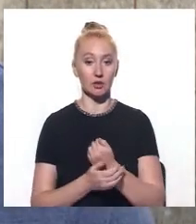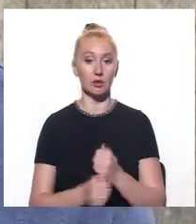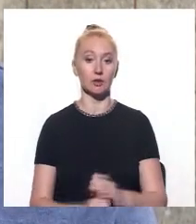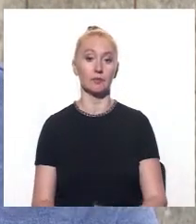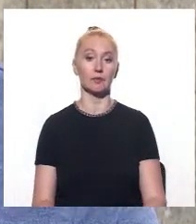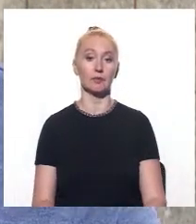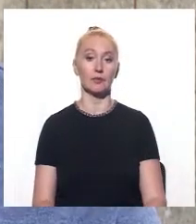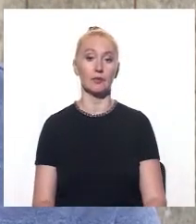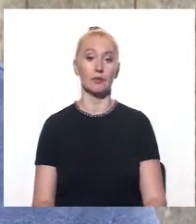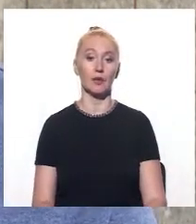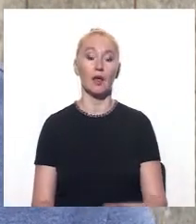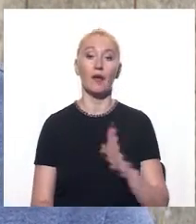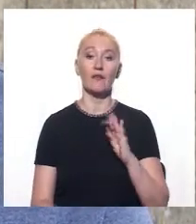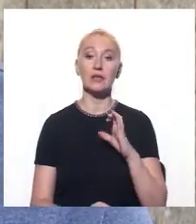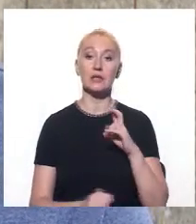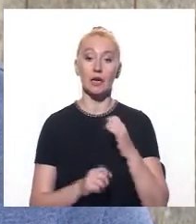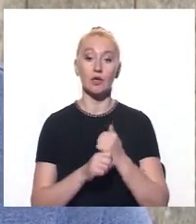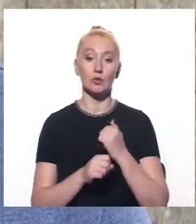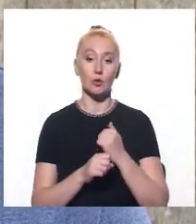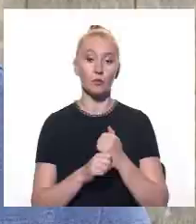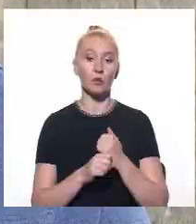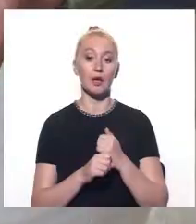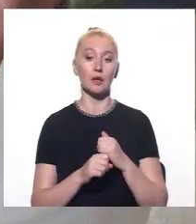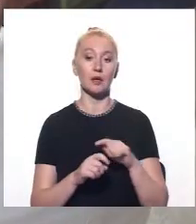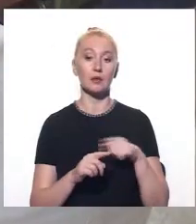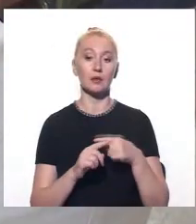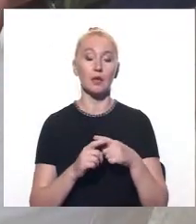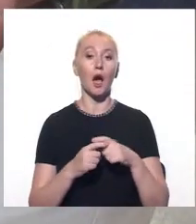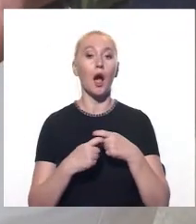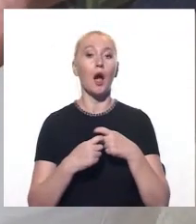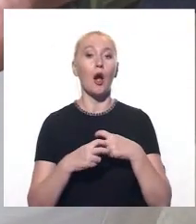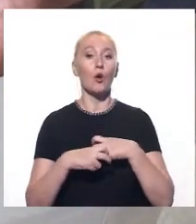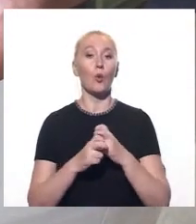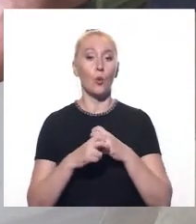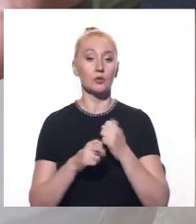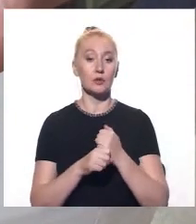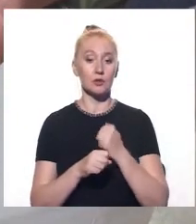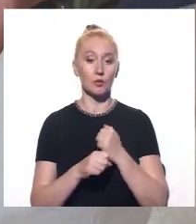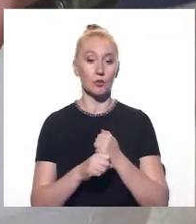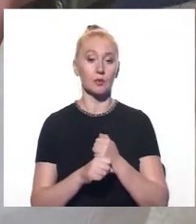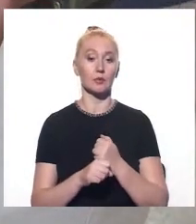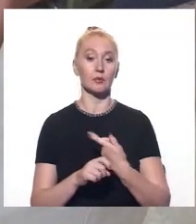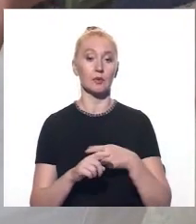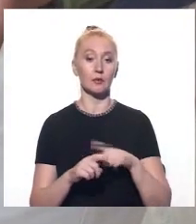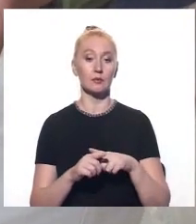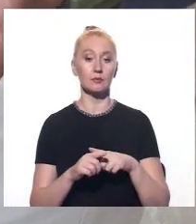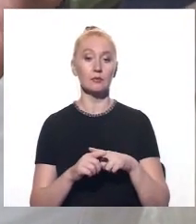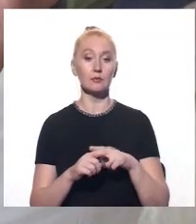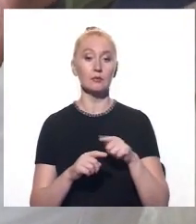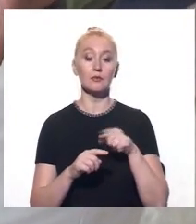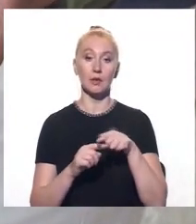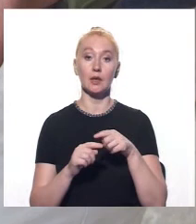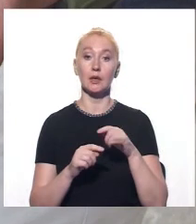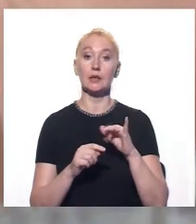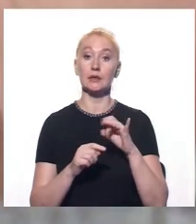Це вістря виготовлено на кістці, не металеве, а саме кістяне. Вістря дуже